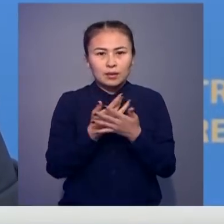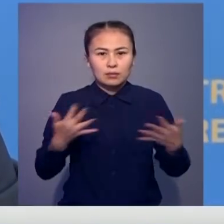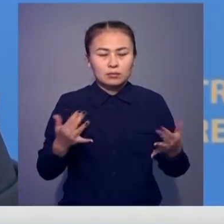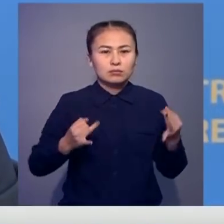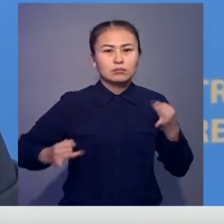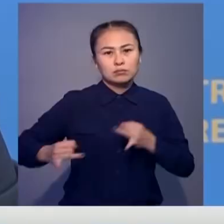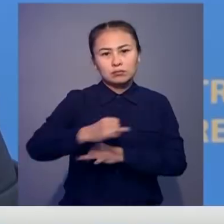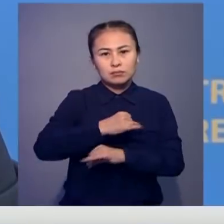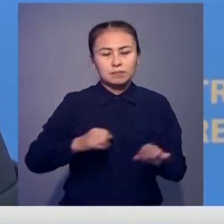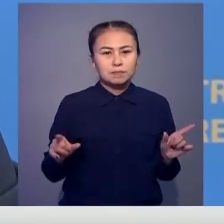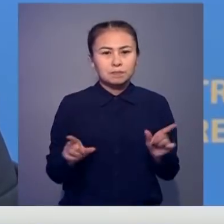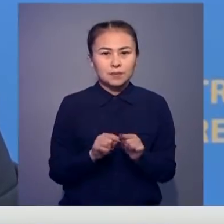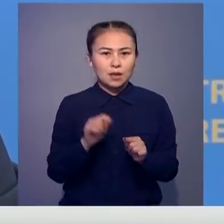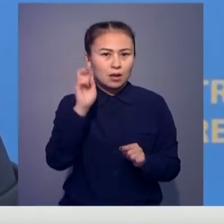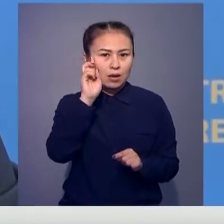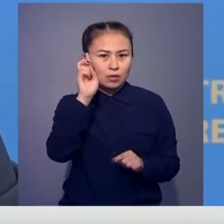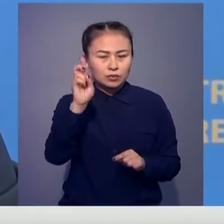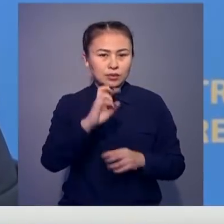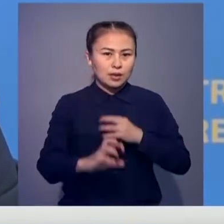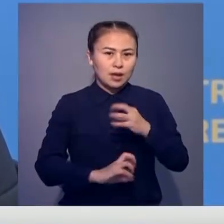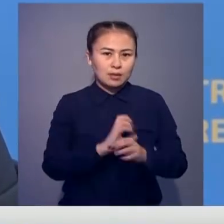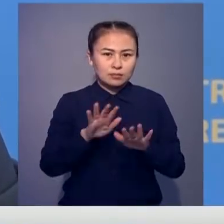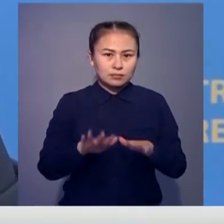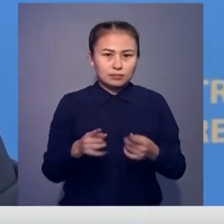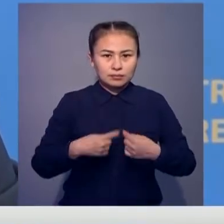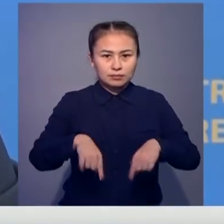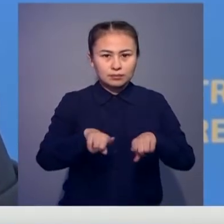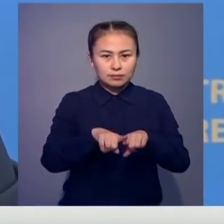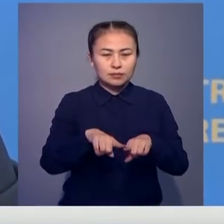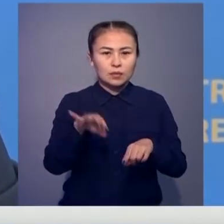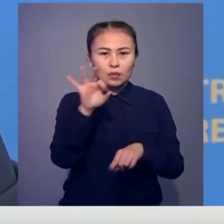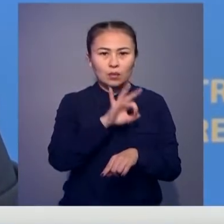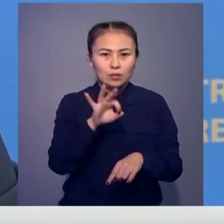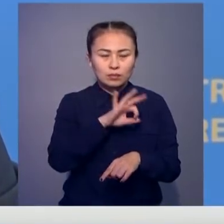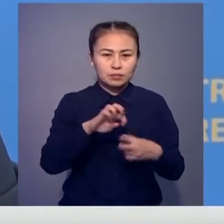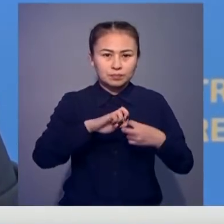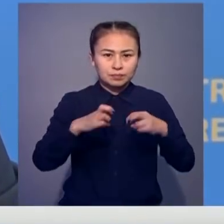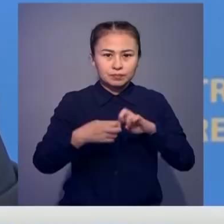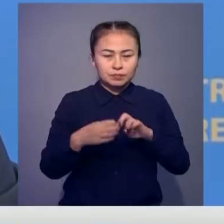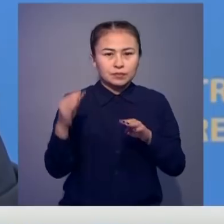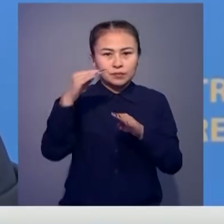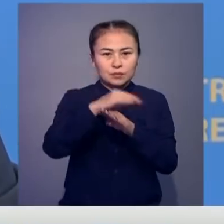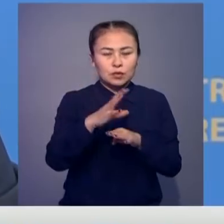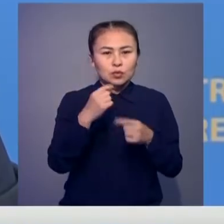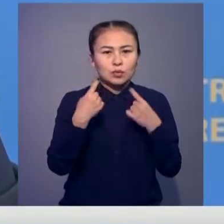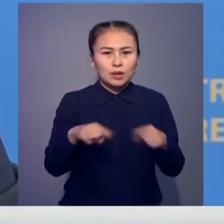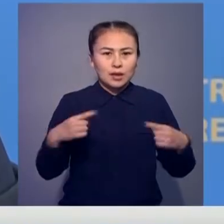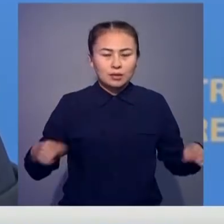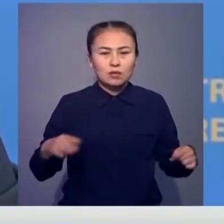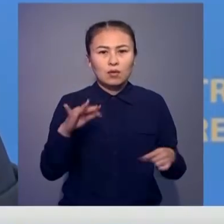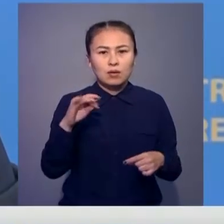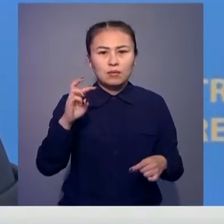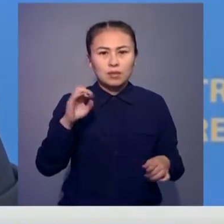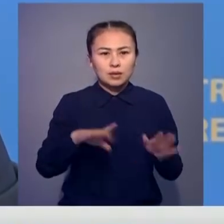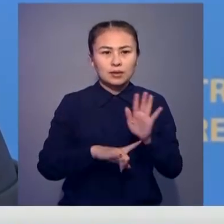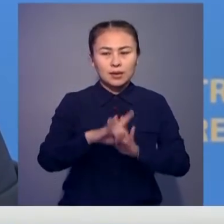талқылап, қоселдің қалғыралық ұйымдар аясындағы өзіра ұсқимылы мәселелерін қозғадық. Бұған қоса, көп жақты форматтағы